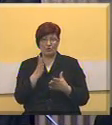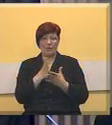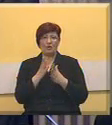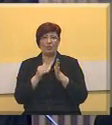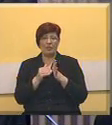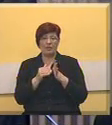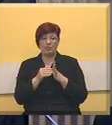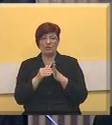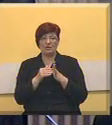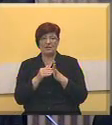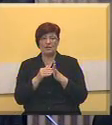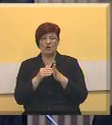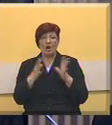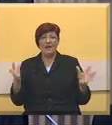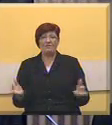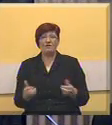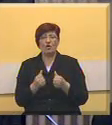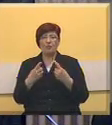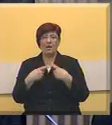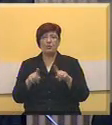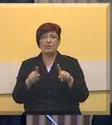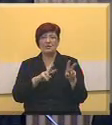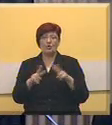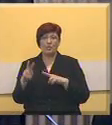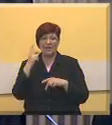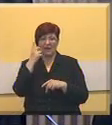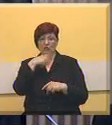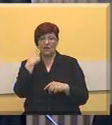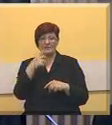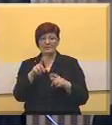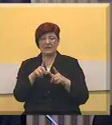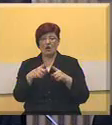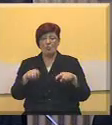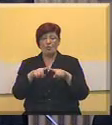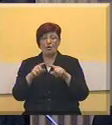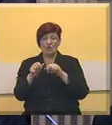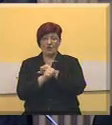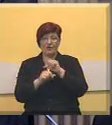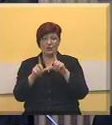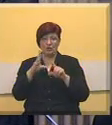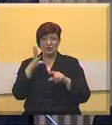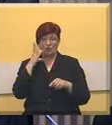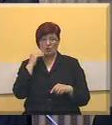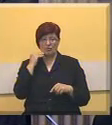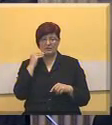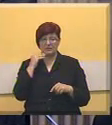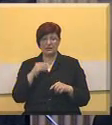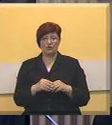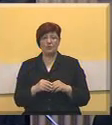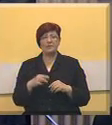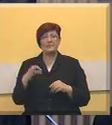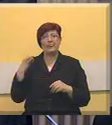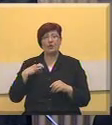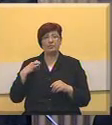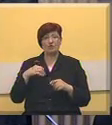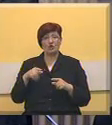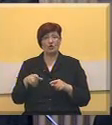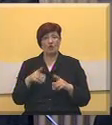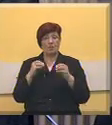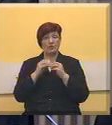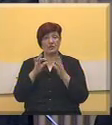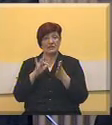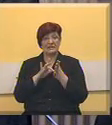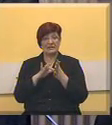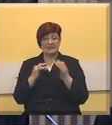neoporno formirati zasebno pravno lice a u okviru univerziteta u Novom Sadu. S obzirom na to da BioSense